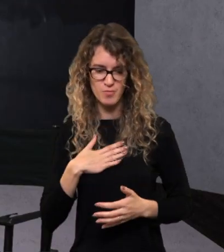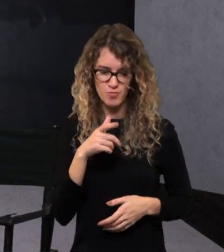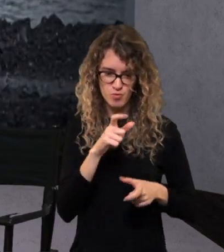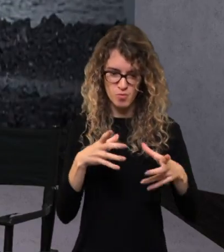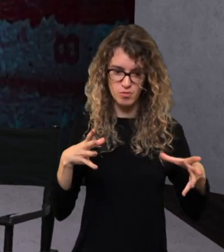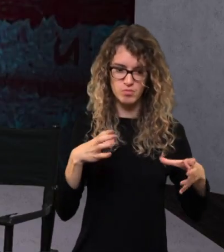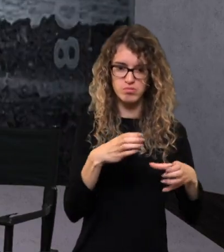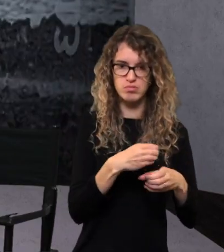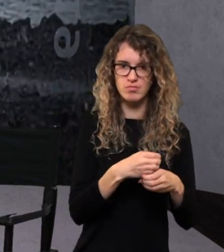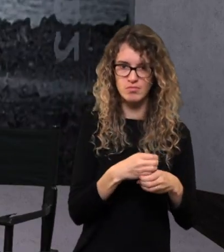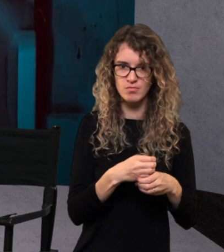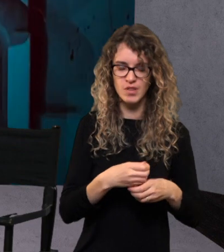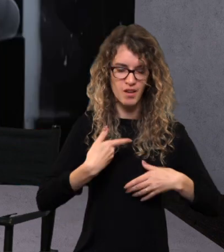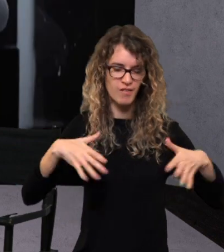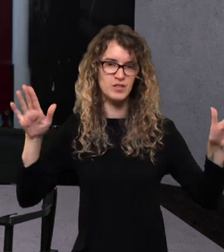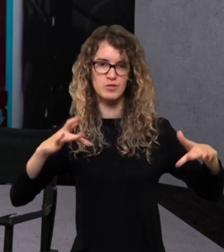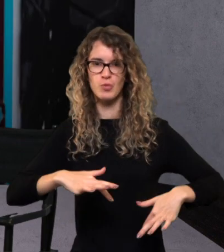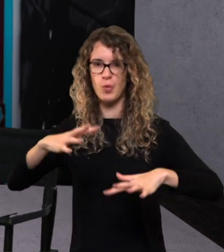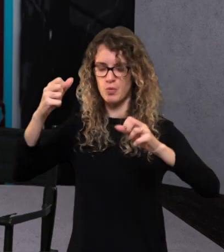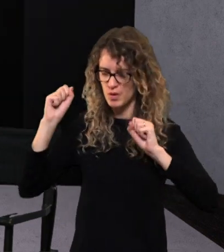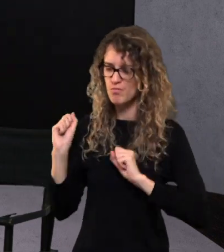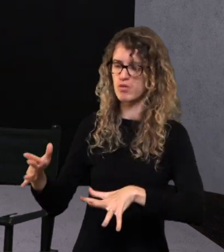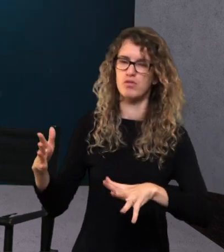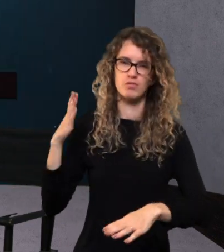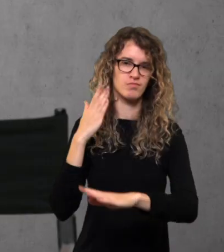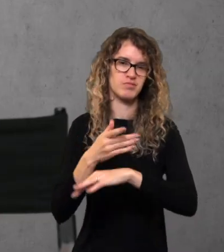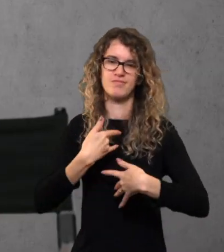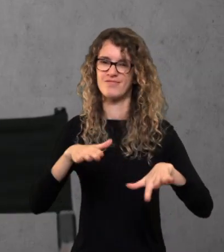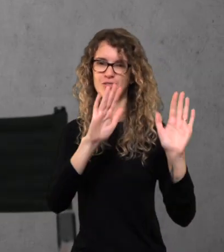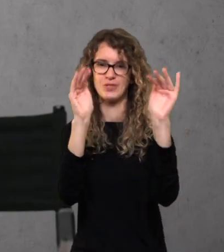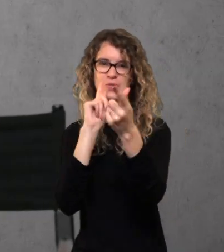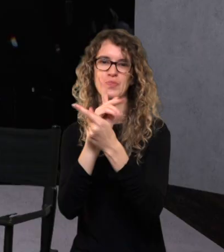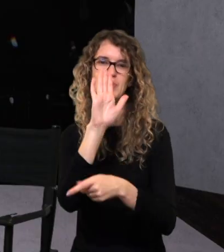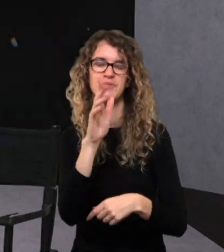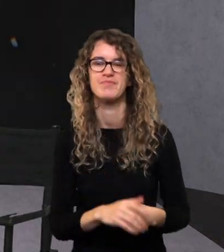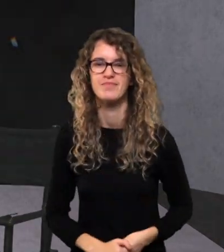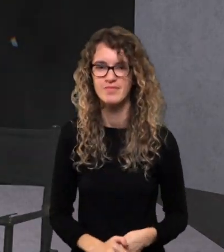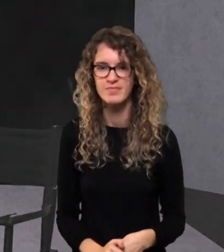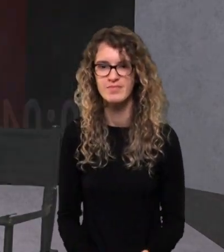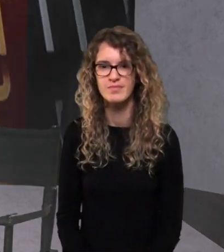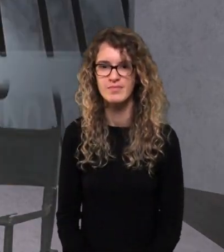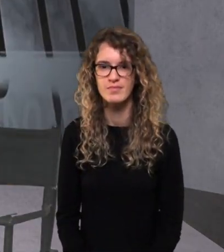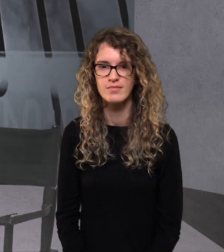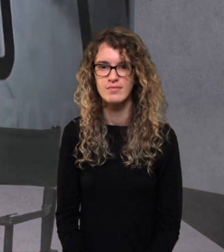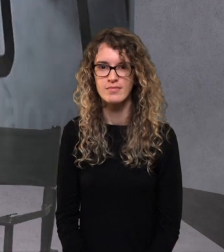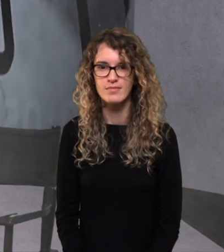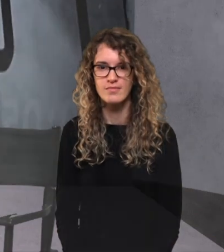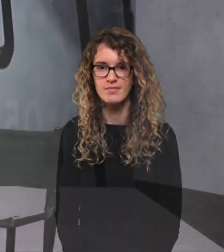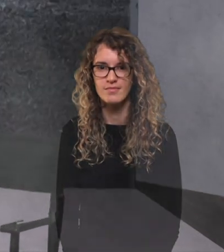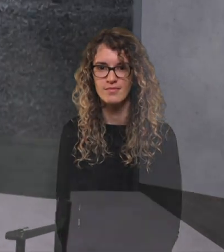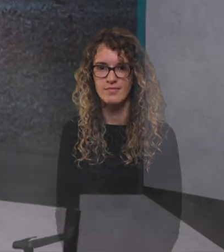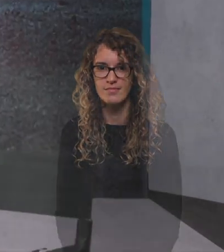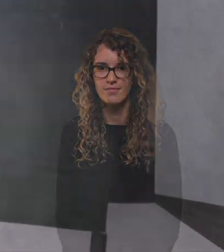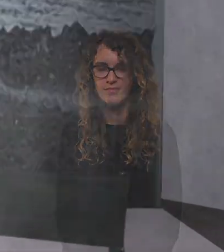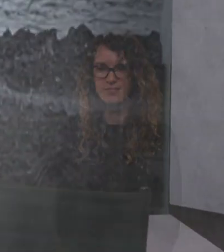žinios nebuvo. Tik mus iškių vis mažiau. Išmetam dūmus, nutraukiam kontaktą. Iki sekansių